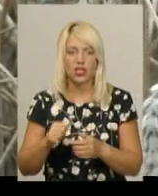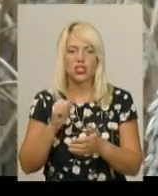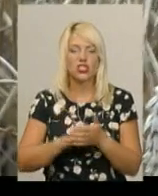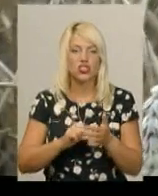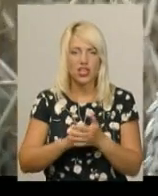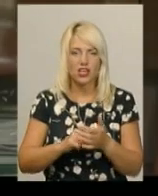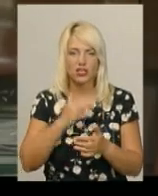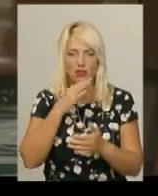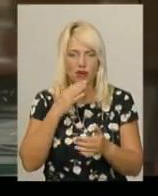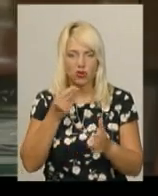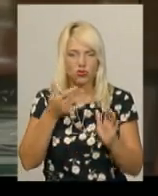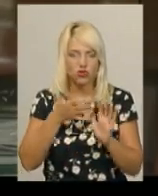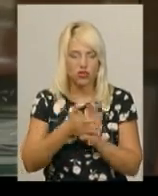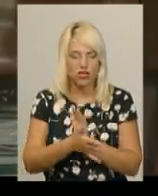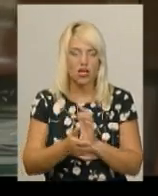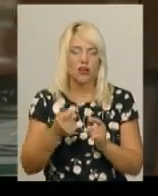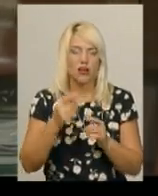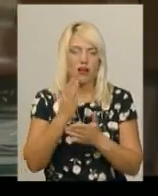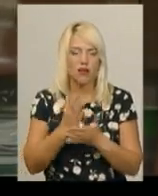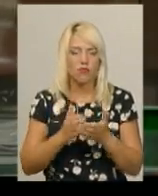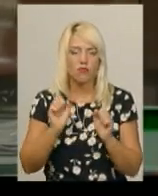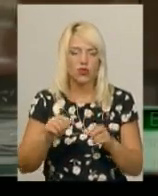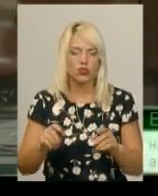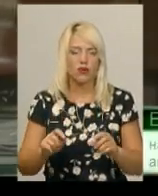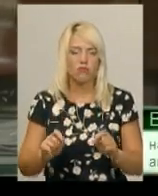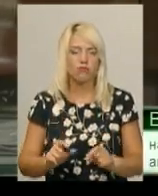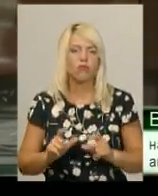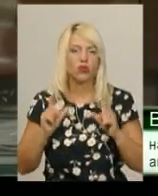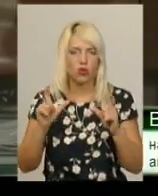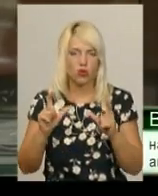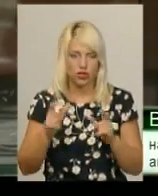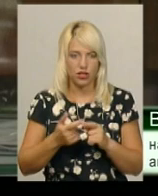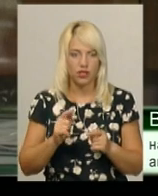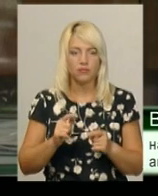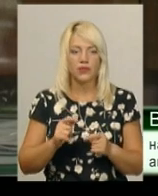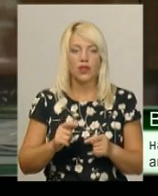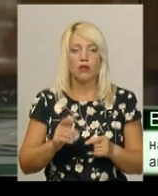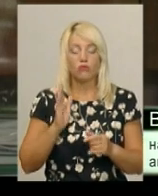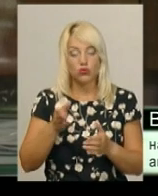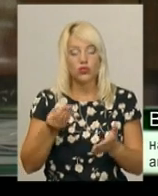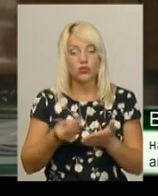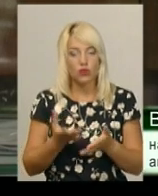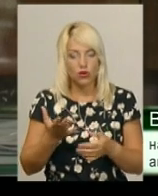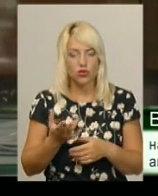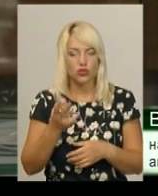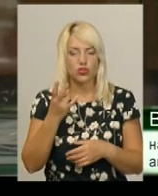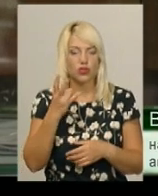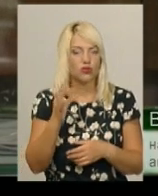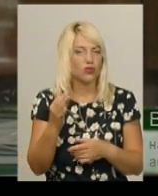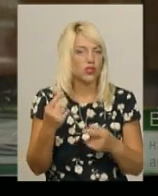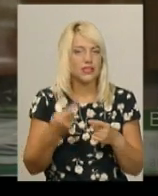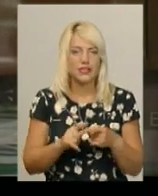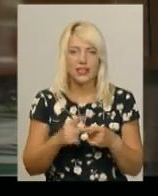подорожчати. Воно буде дорожче, рентабельність його впаде, але разом з тим це єдина